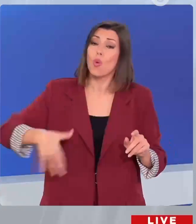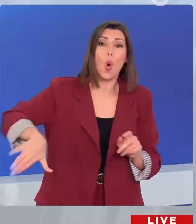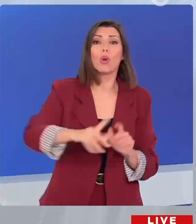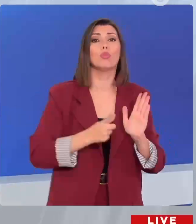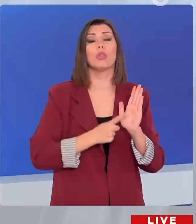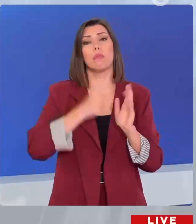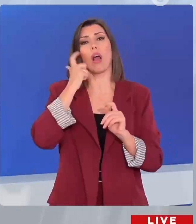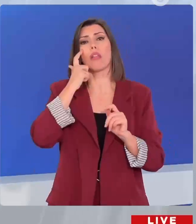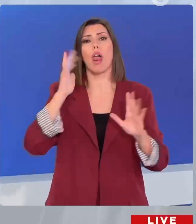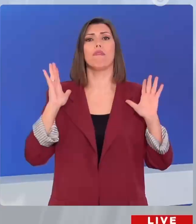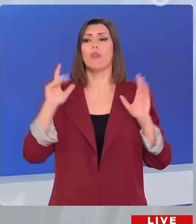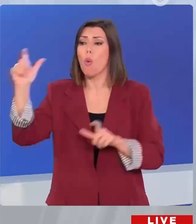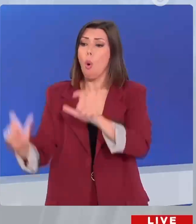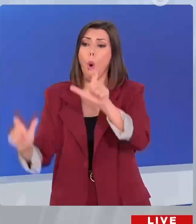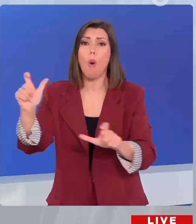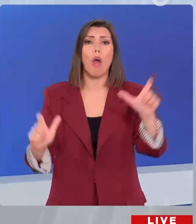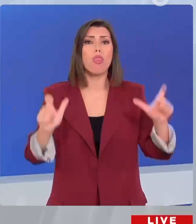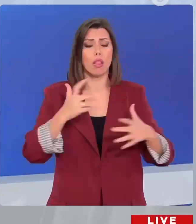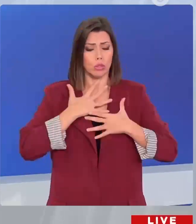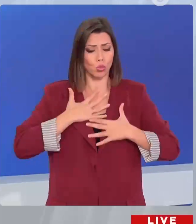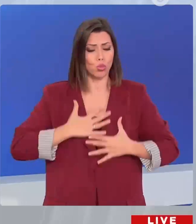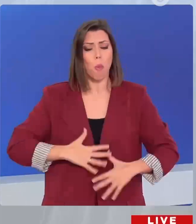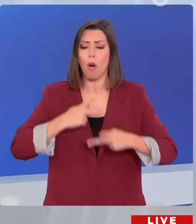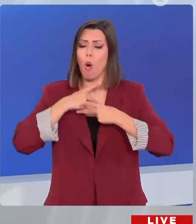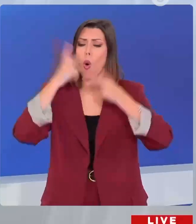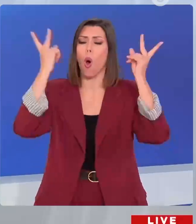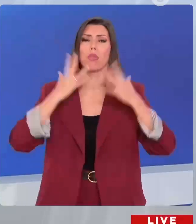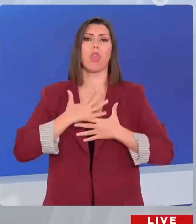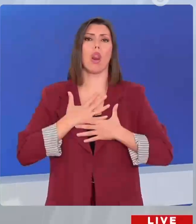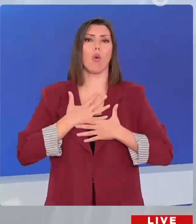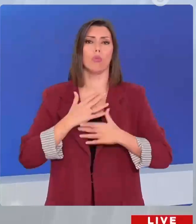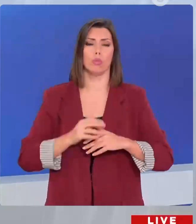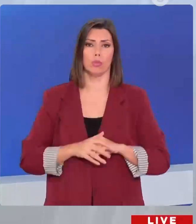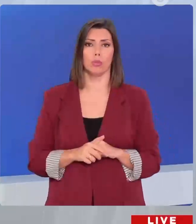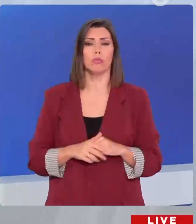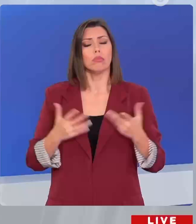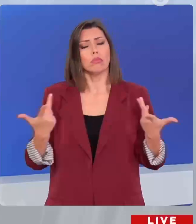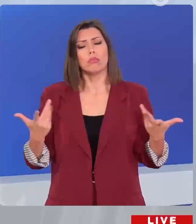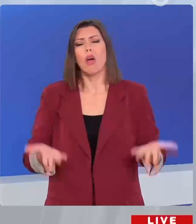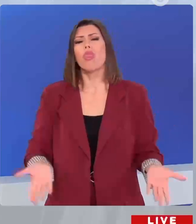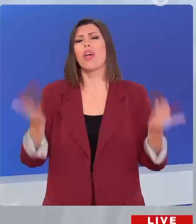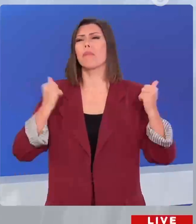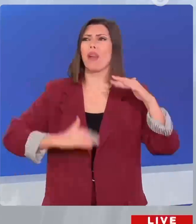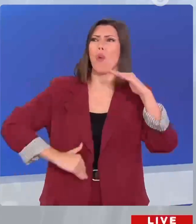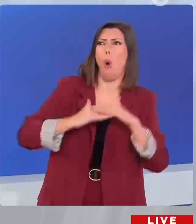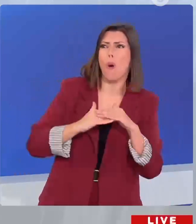ότι ο καθένας ορίζει το σώμα του και τη διαθέσεις του, όπως αυτός θέλει. Δεν υπάρχει γνώριας.